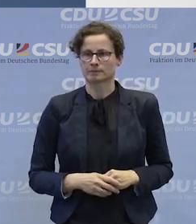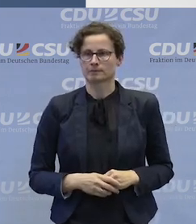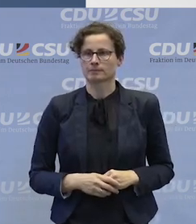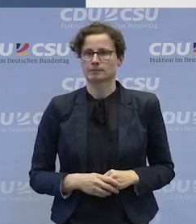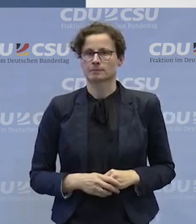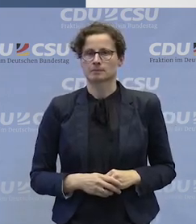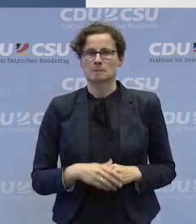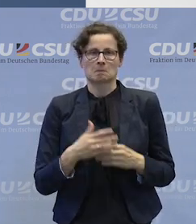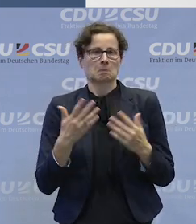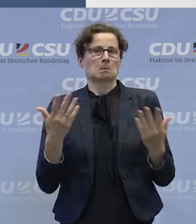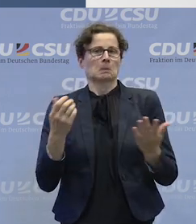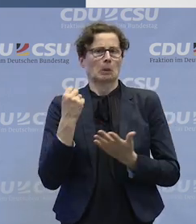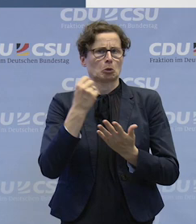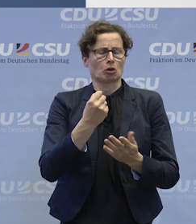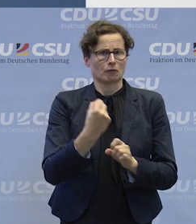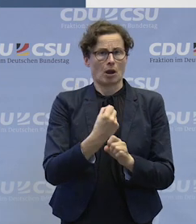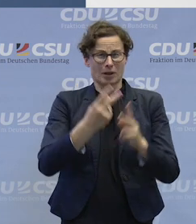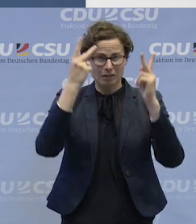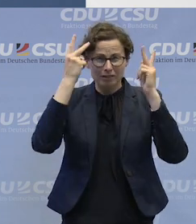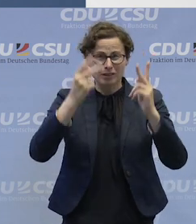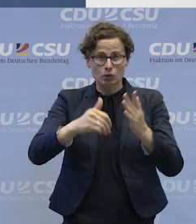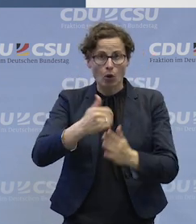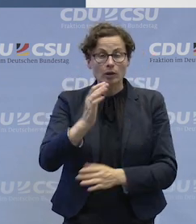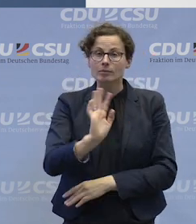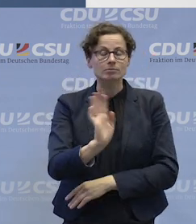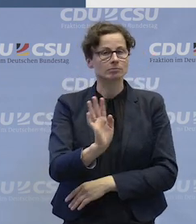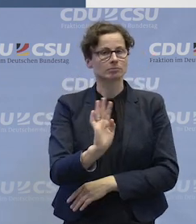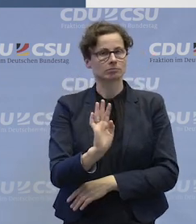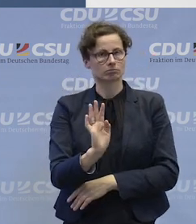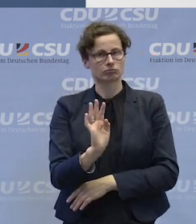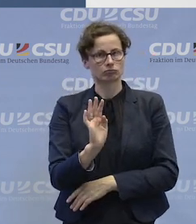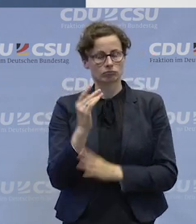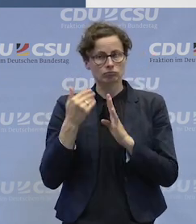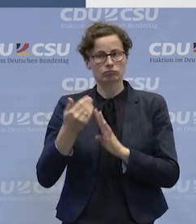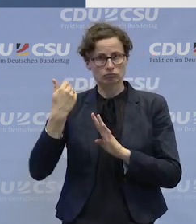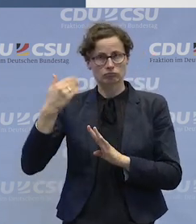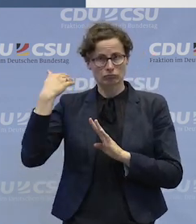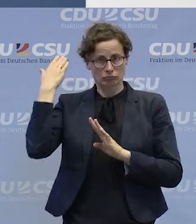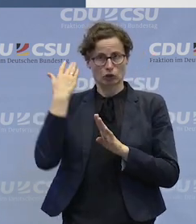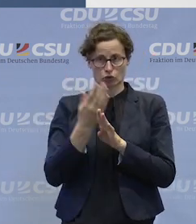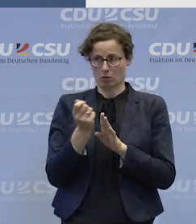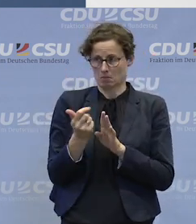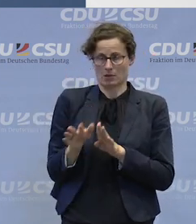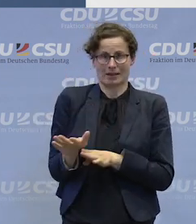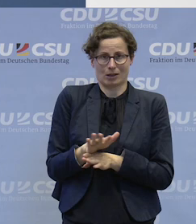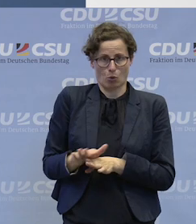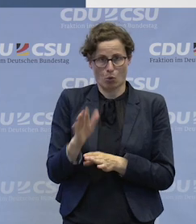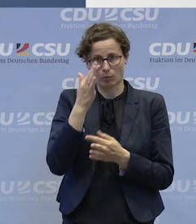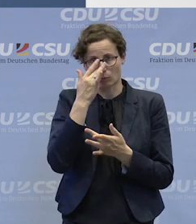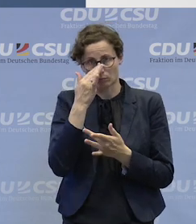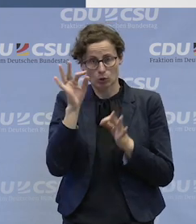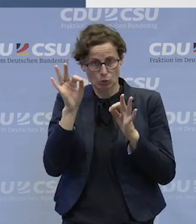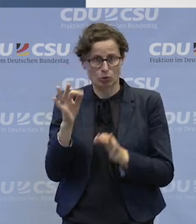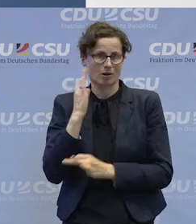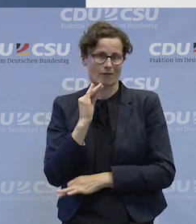Ist das alles neu, Budget für Arbeit? Nein, das ist nicht gänzlich neu und nicht überall in der Republik. Es gab